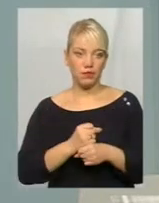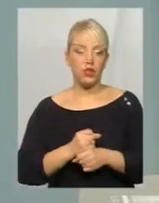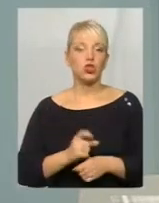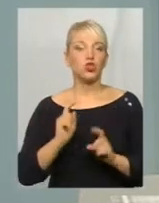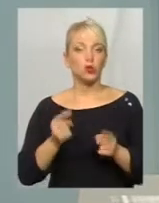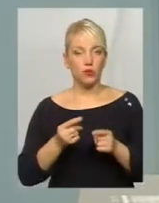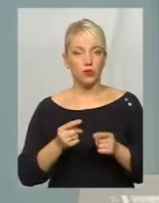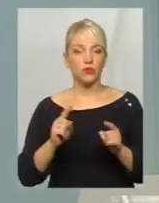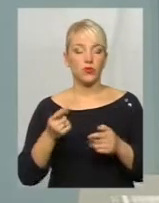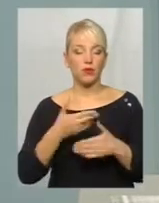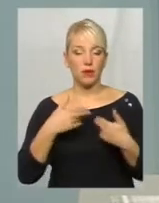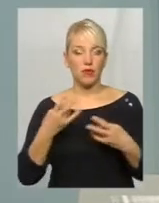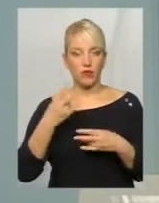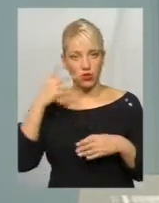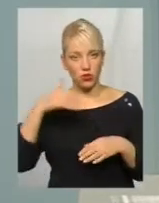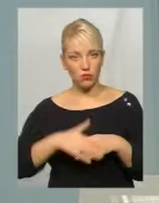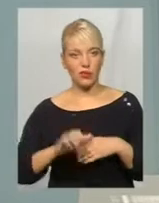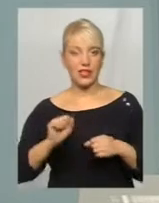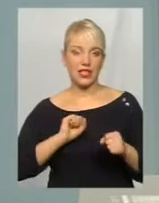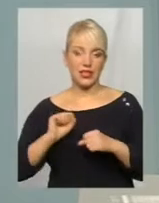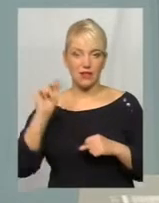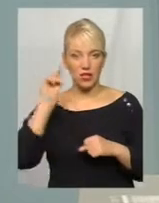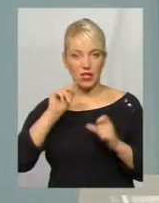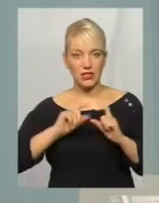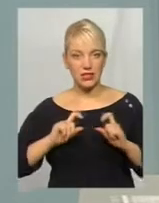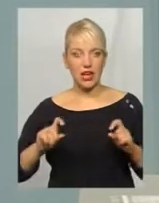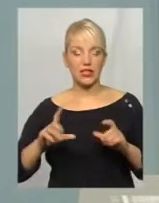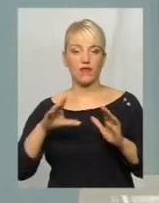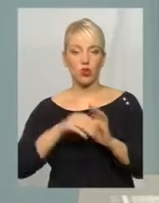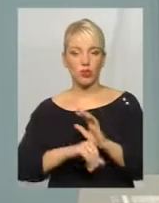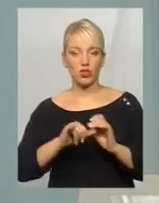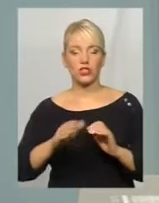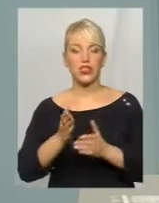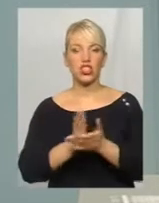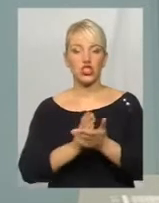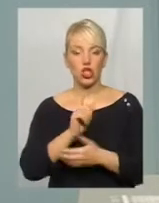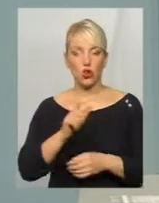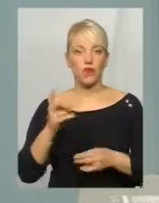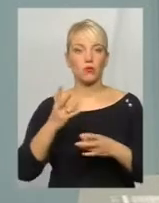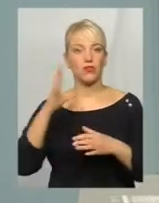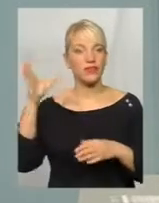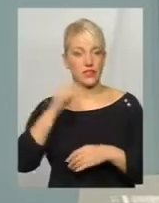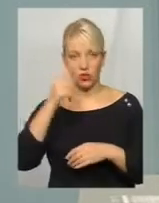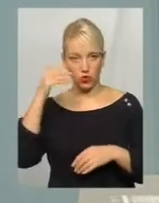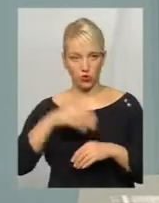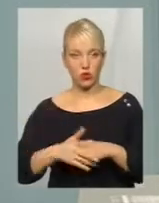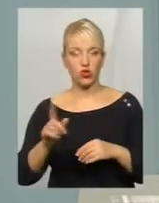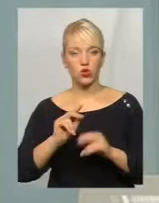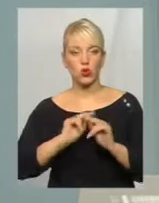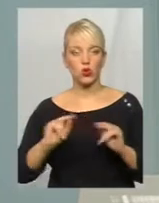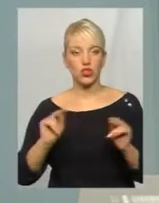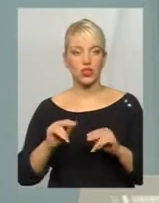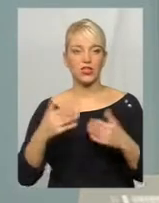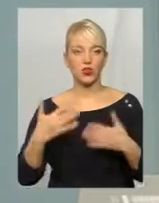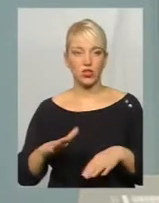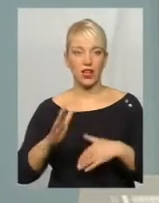ми сьогодні маємо розуміти і керівники навчальних закладів, в тому числі і чиновники, мають всі розуміти, що учитель вже